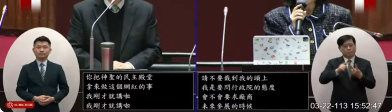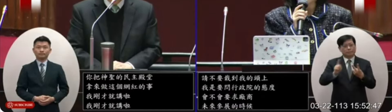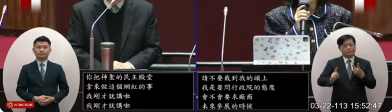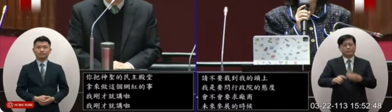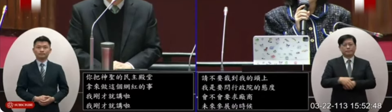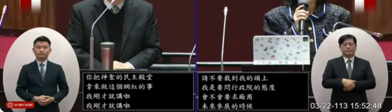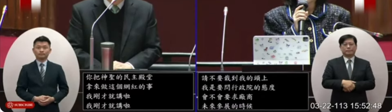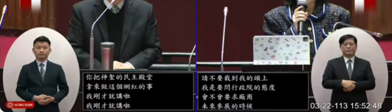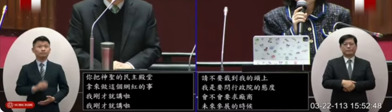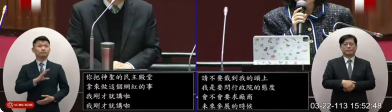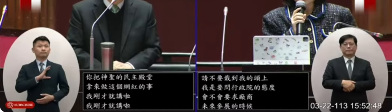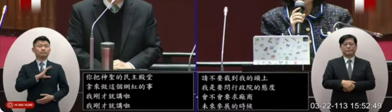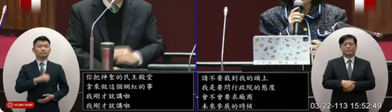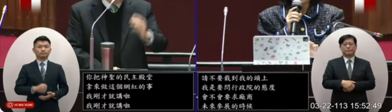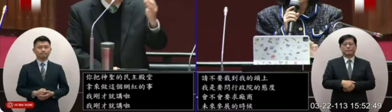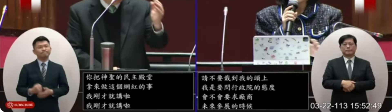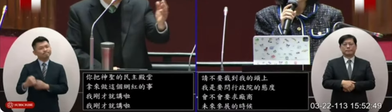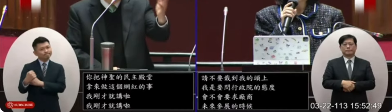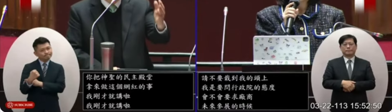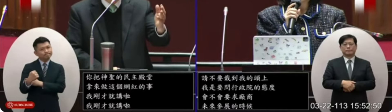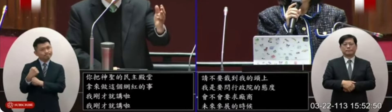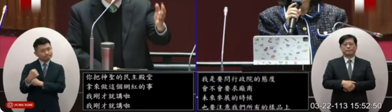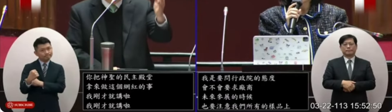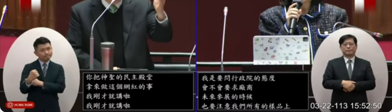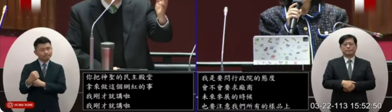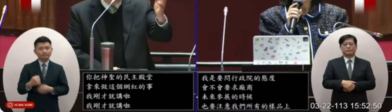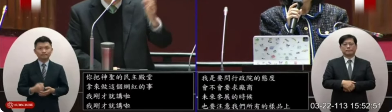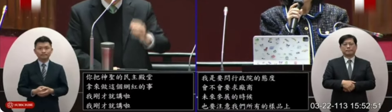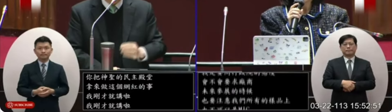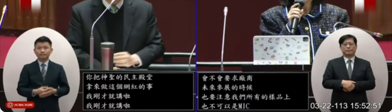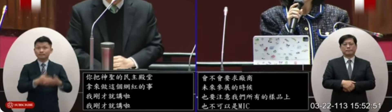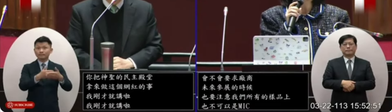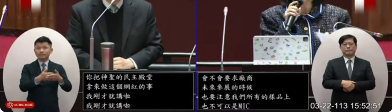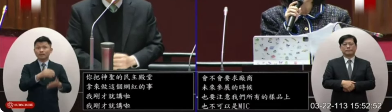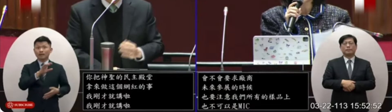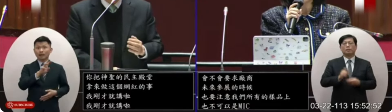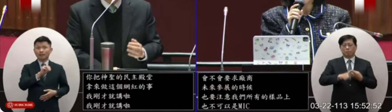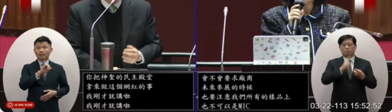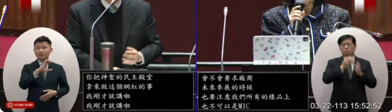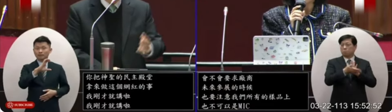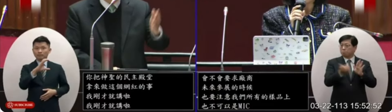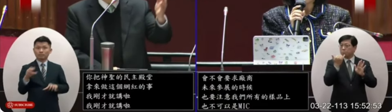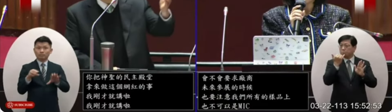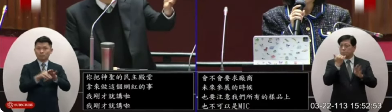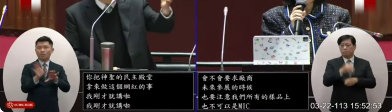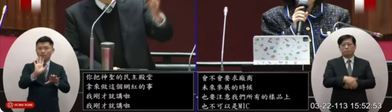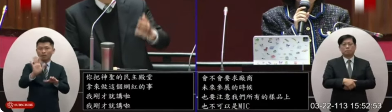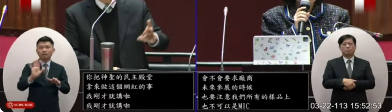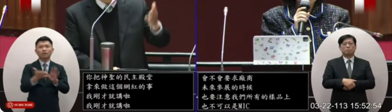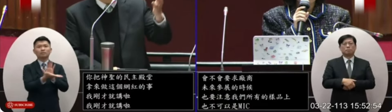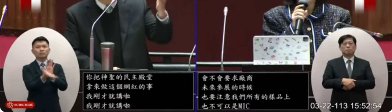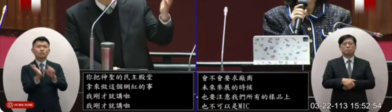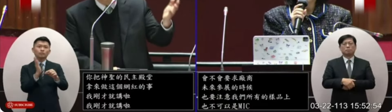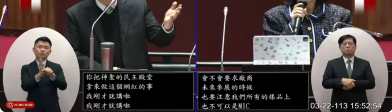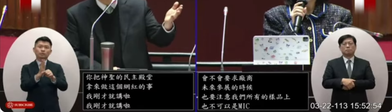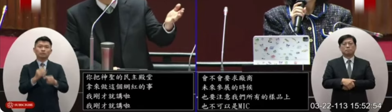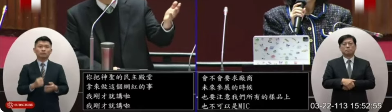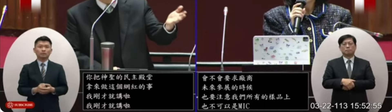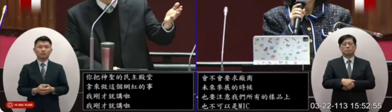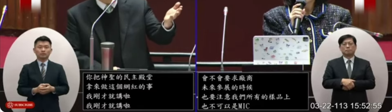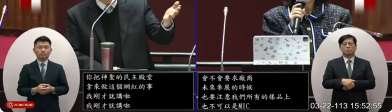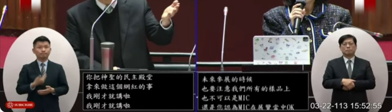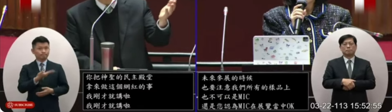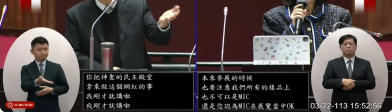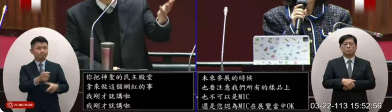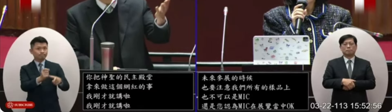問是哪一種態度當然我們是盡可能的不要有這一個MIC在展覽可以嗎但是在展覽的時候當然我們